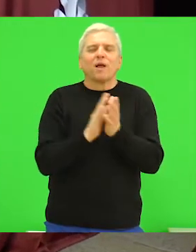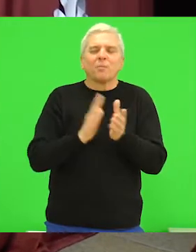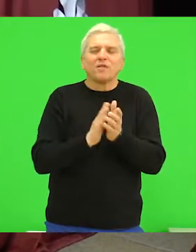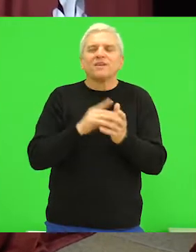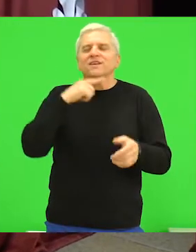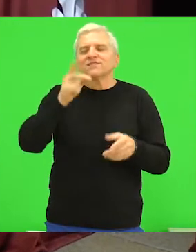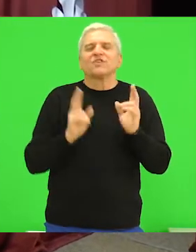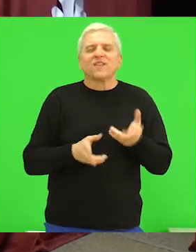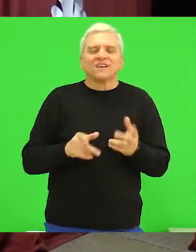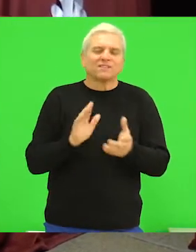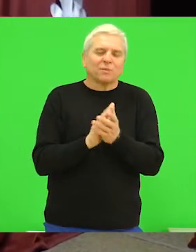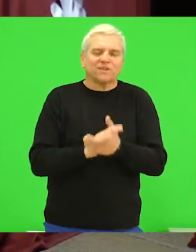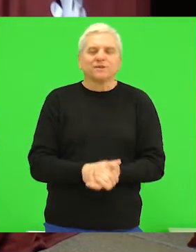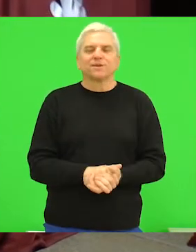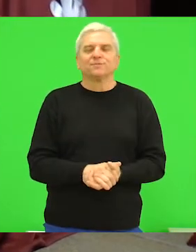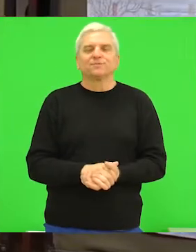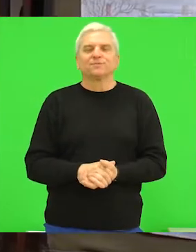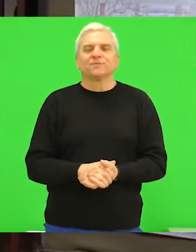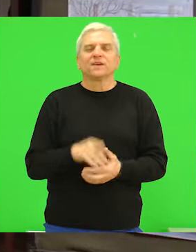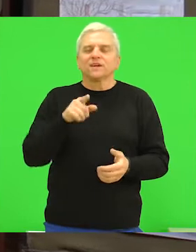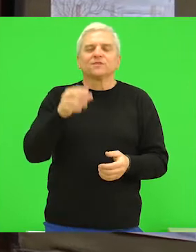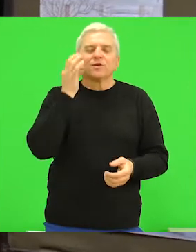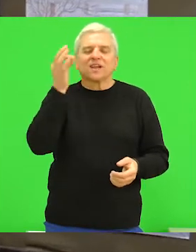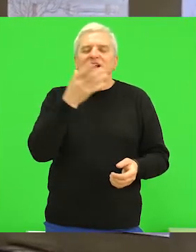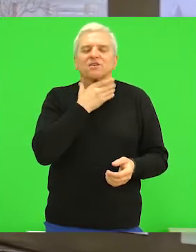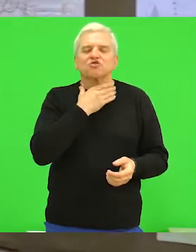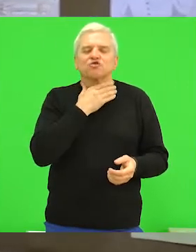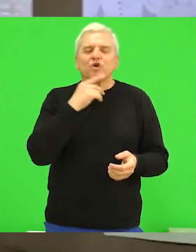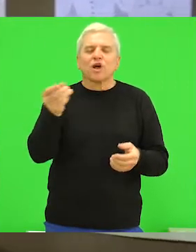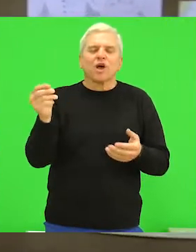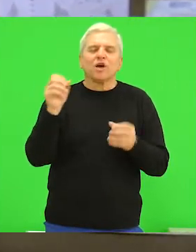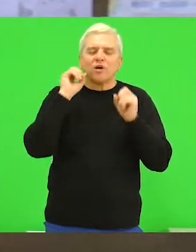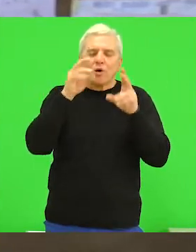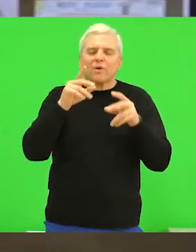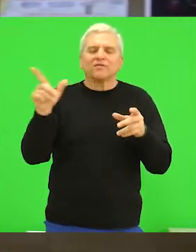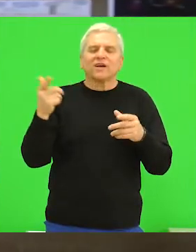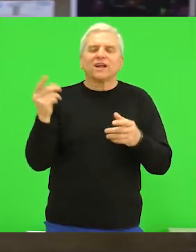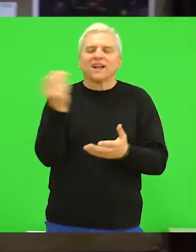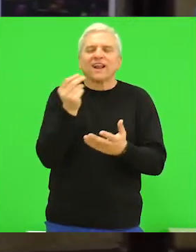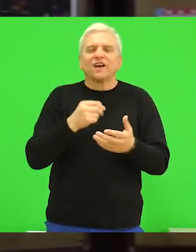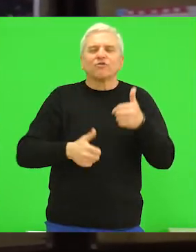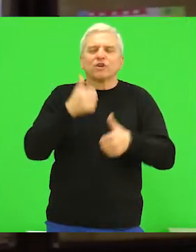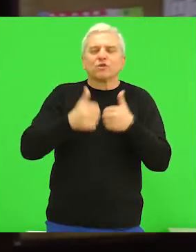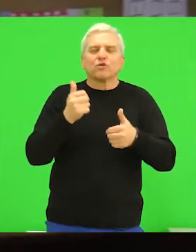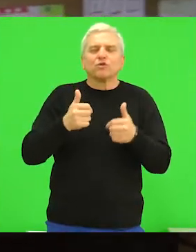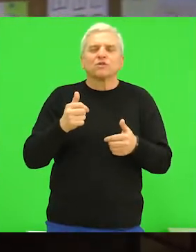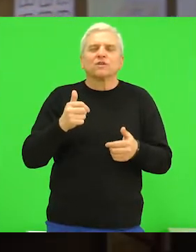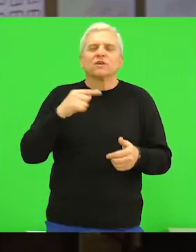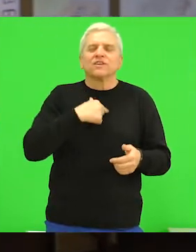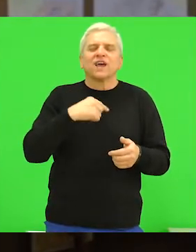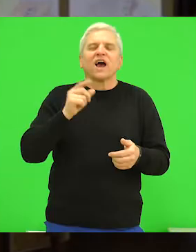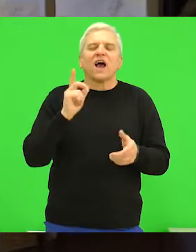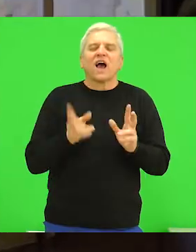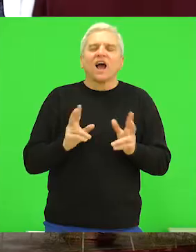decim i njihovim nastavnicima. Povodom dana škole objavljen je i likovni konkurs pod nazivom